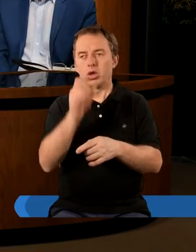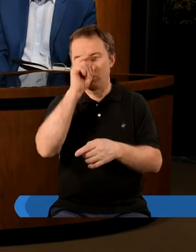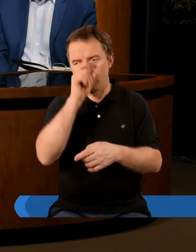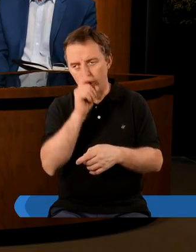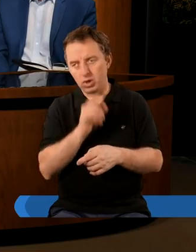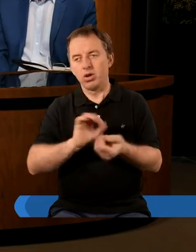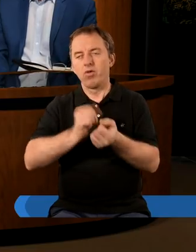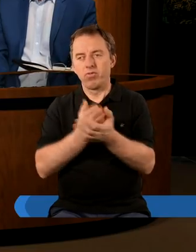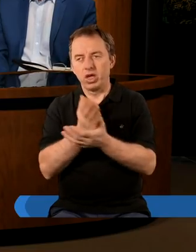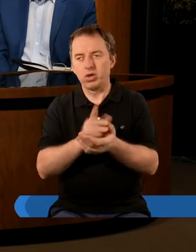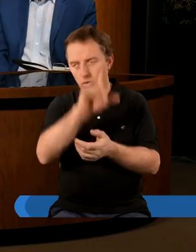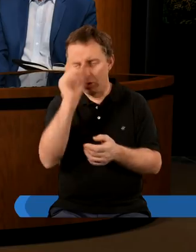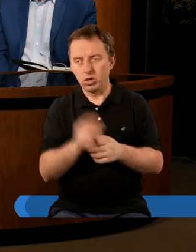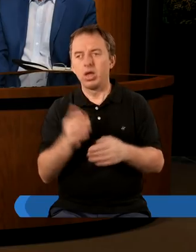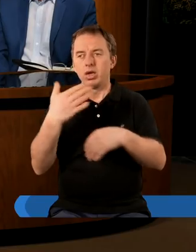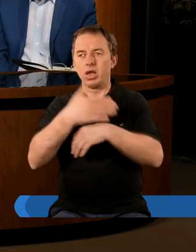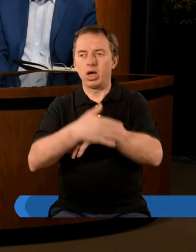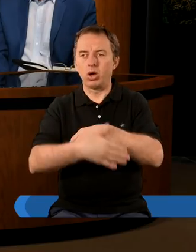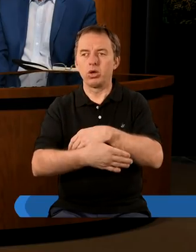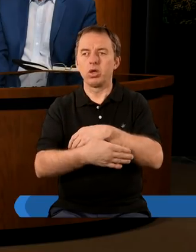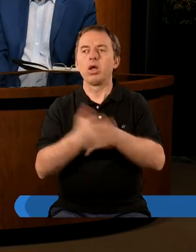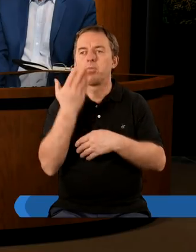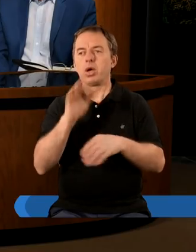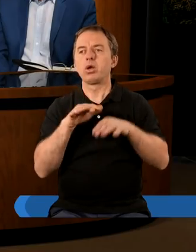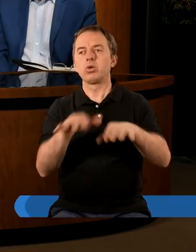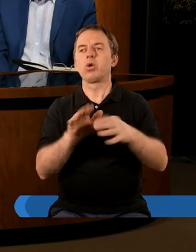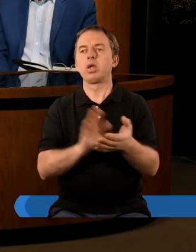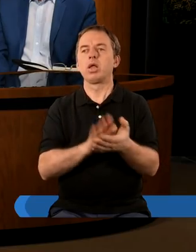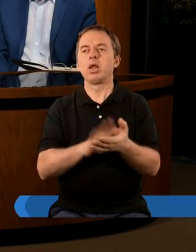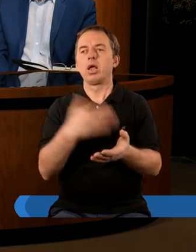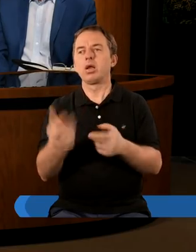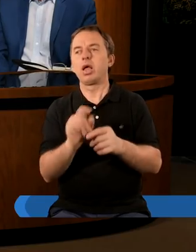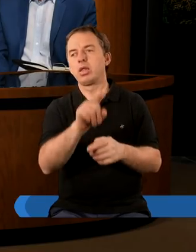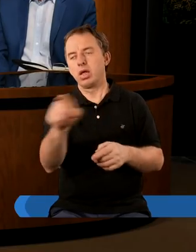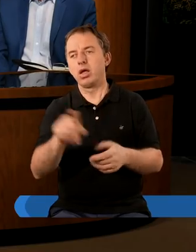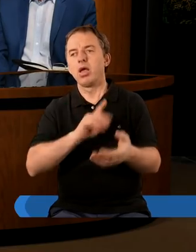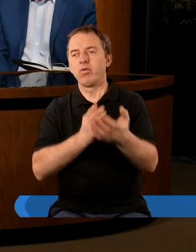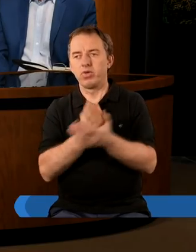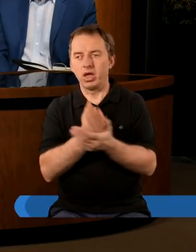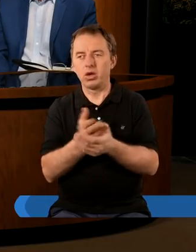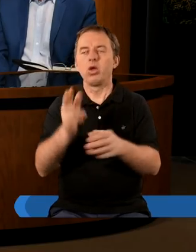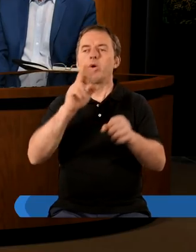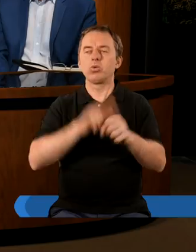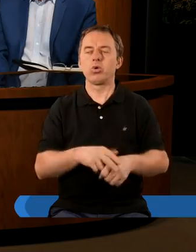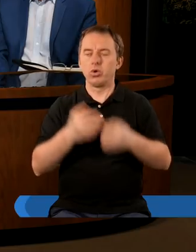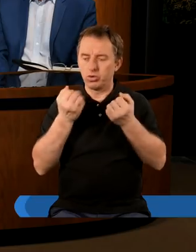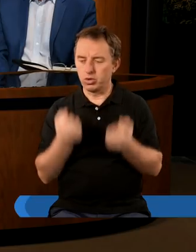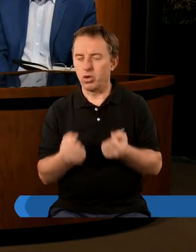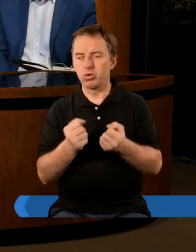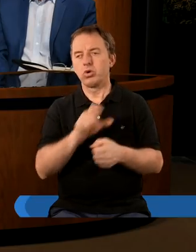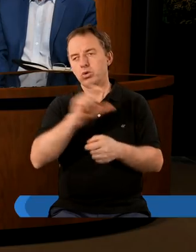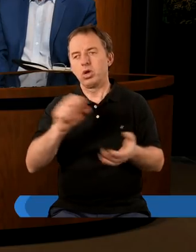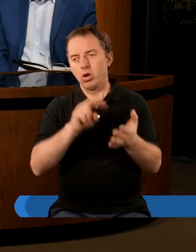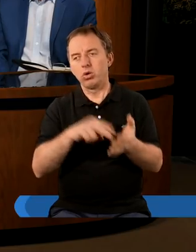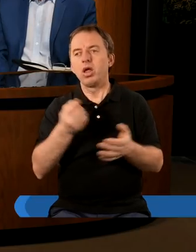złego, ale są ci wierni ludzie i na koniec bardzo dużo nagrody dla tych właśnie wiernych, którzy w tych ciężkich czasach